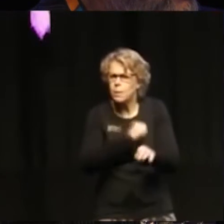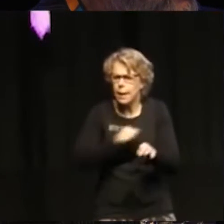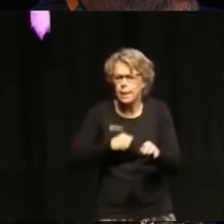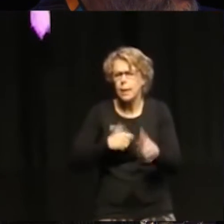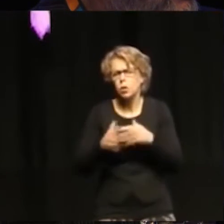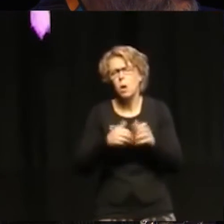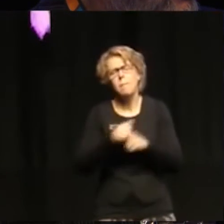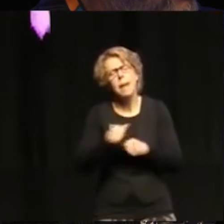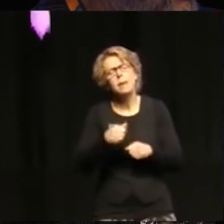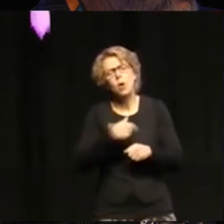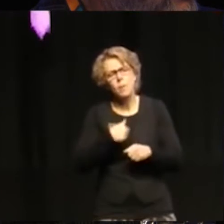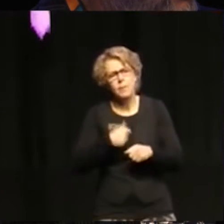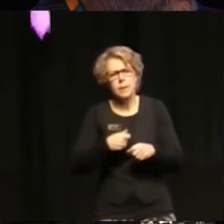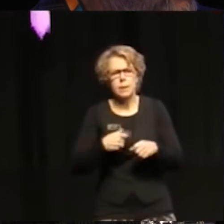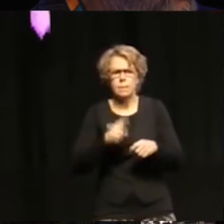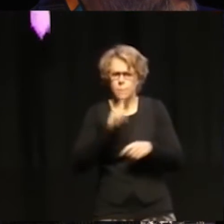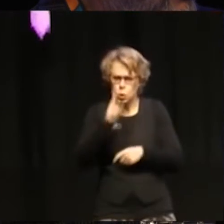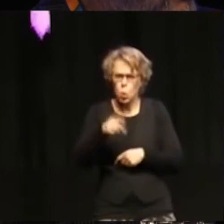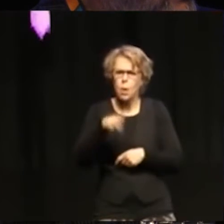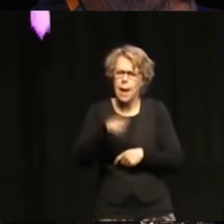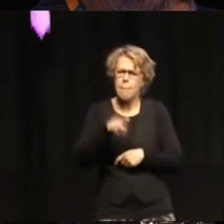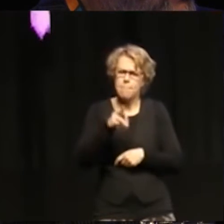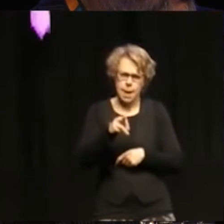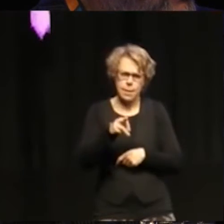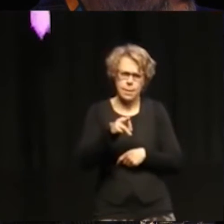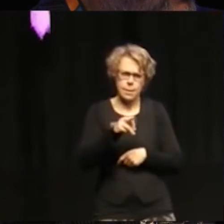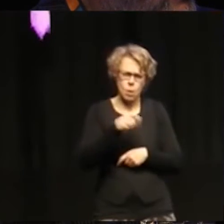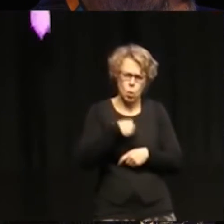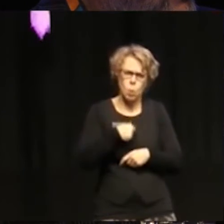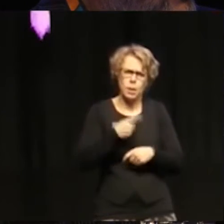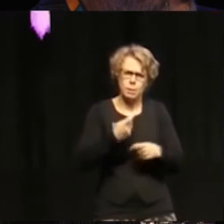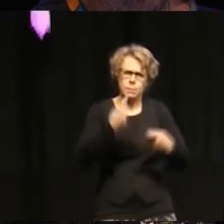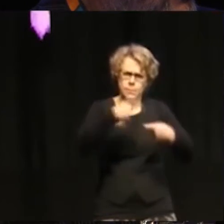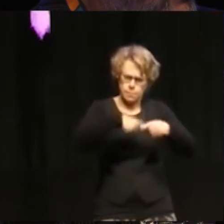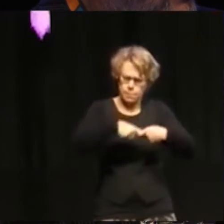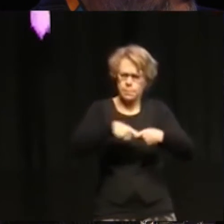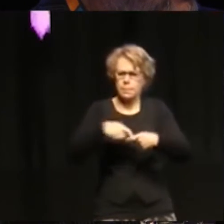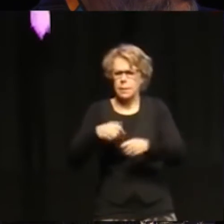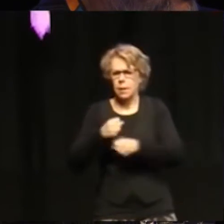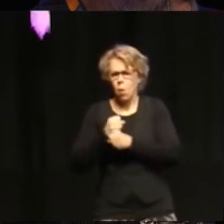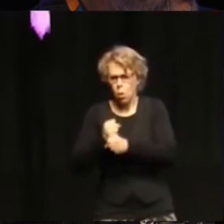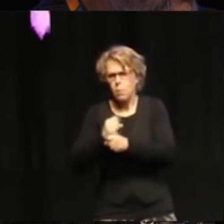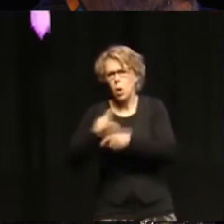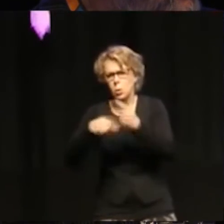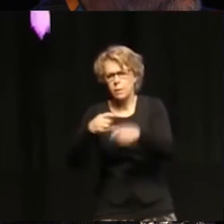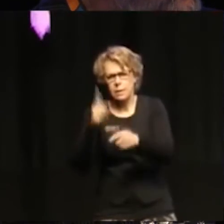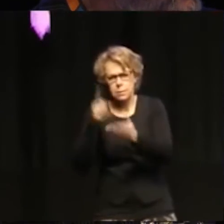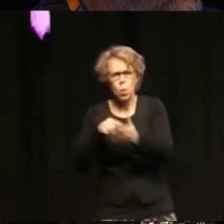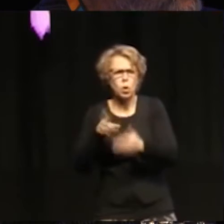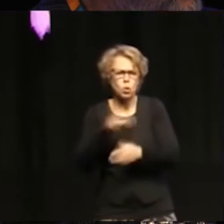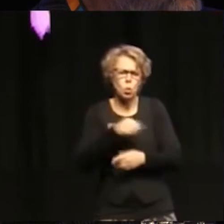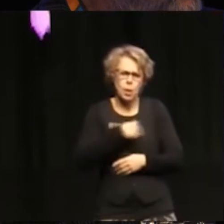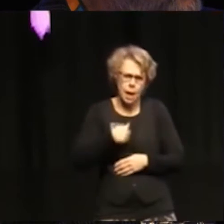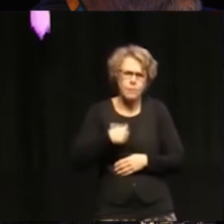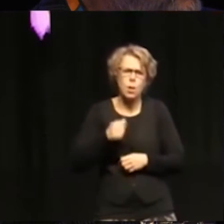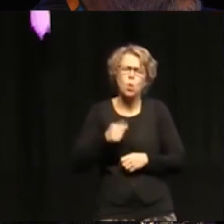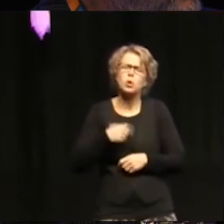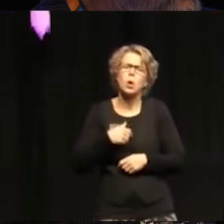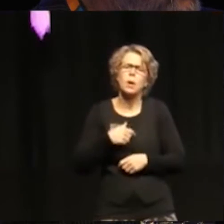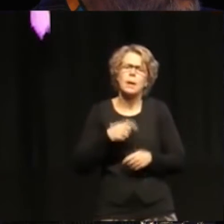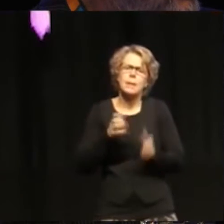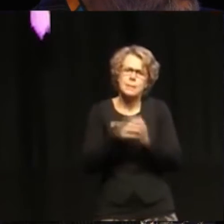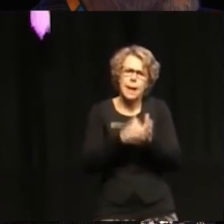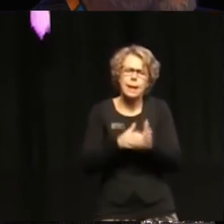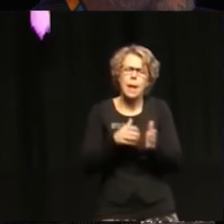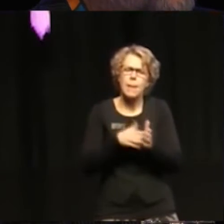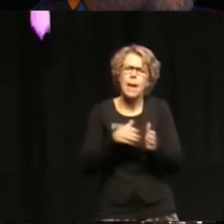rights reflect the sustainable development goals and vice versa, we can also bring in that element of accountability that